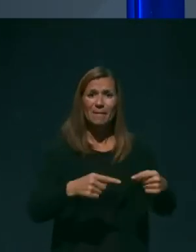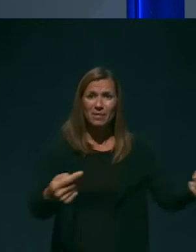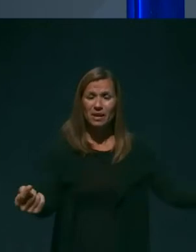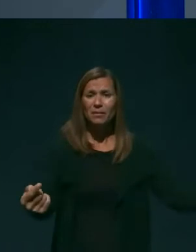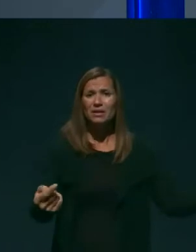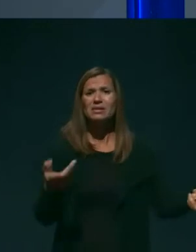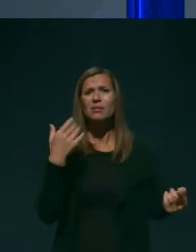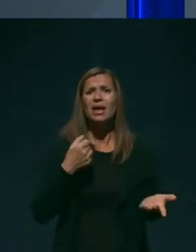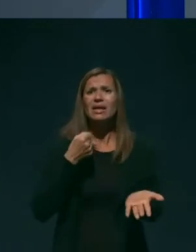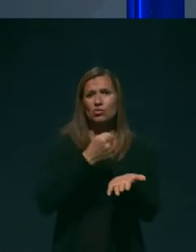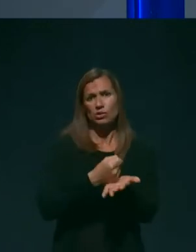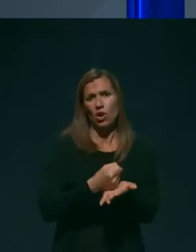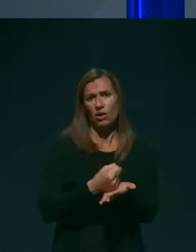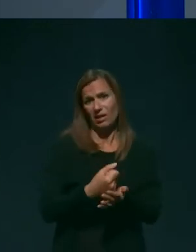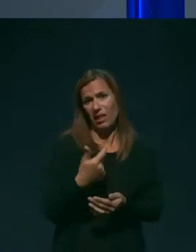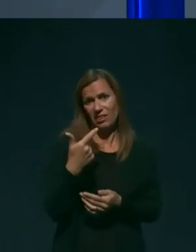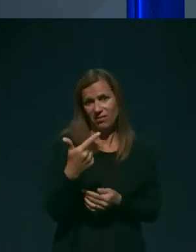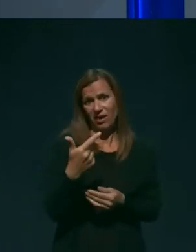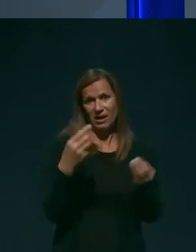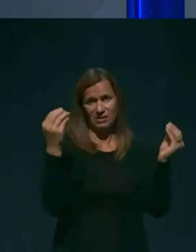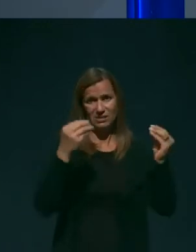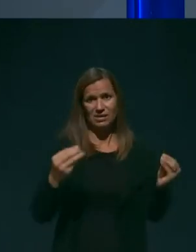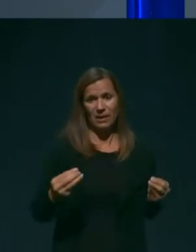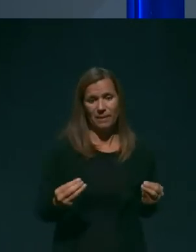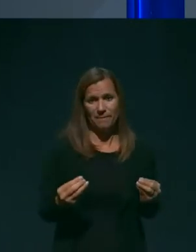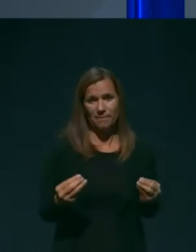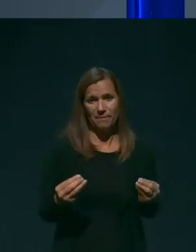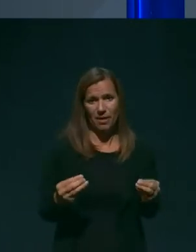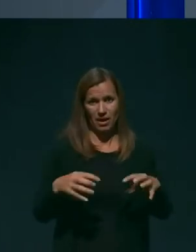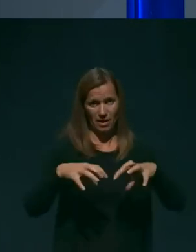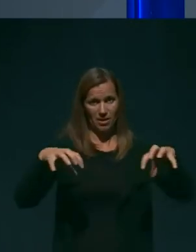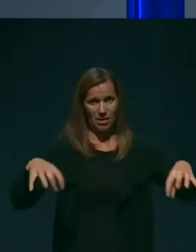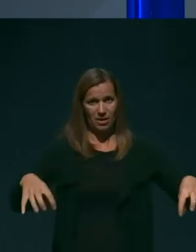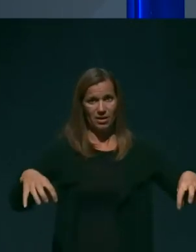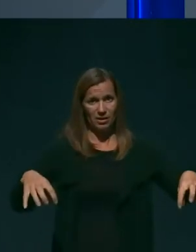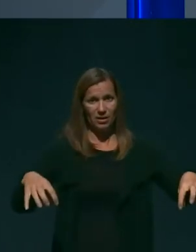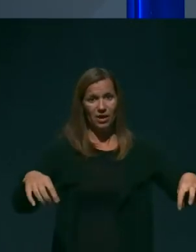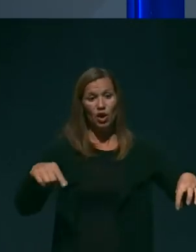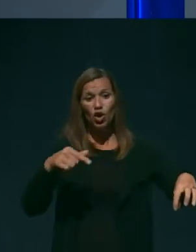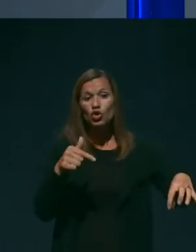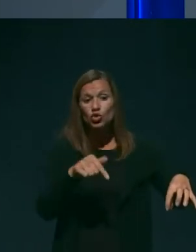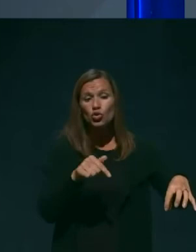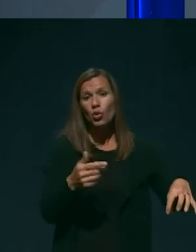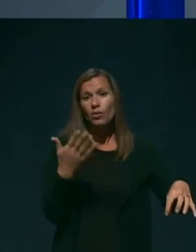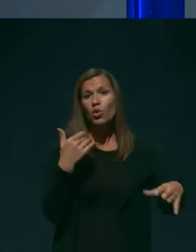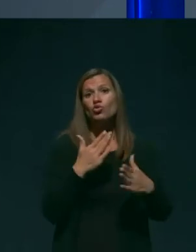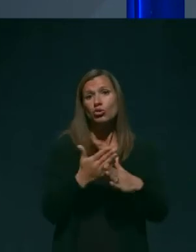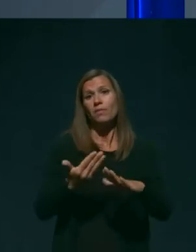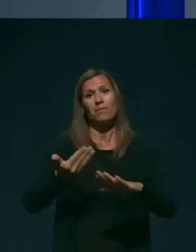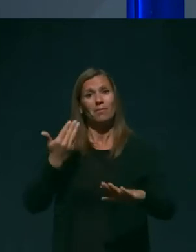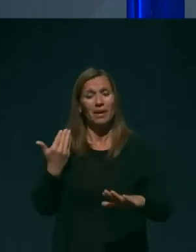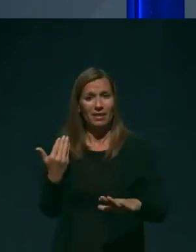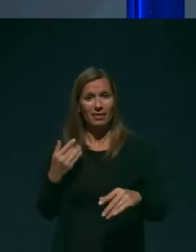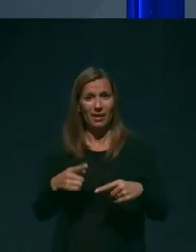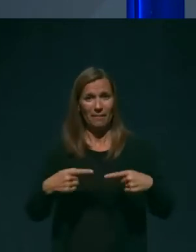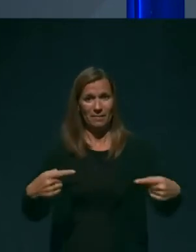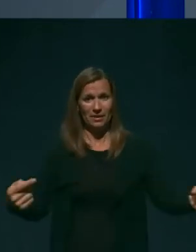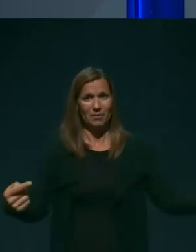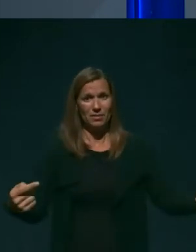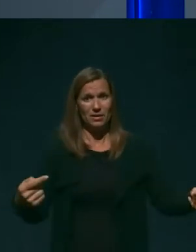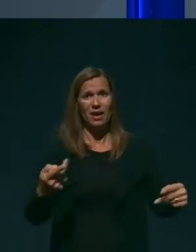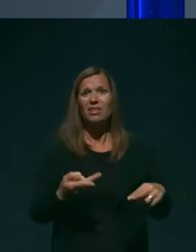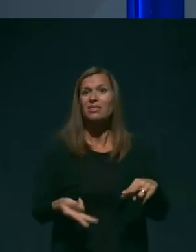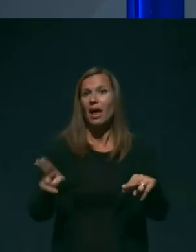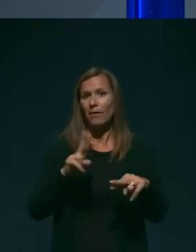dva sistema, ki sta bila že pred epidemijo v bistvu najbolj